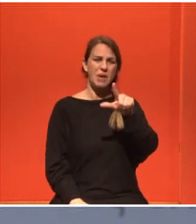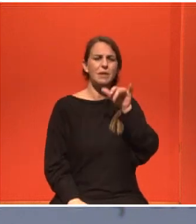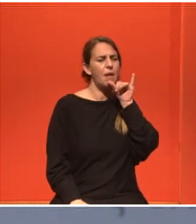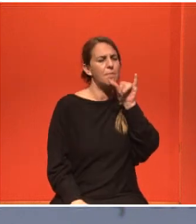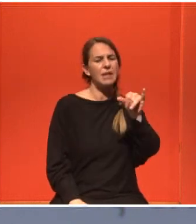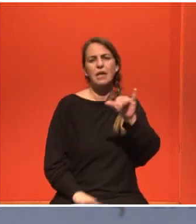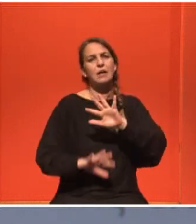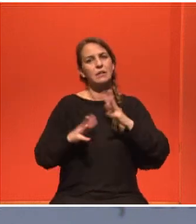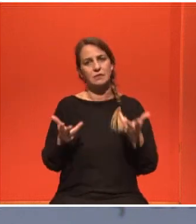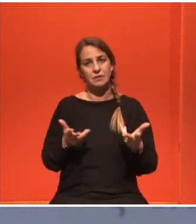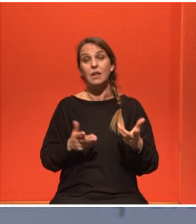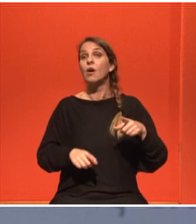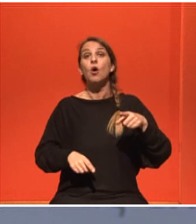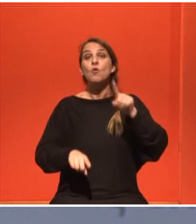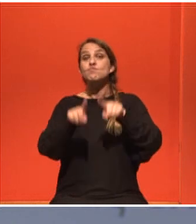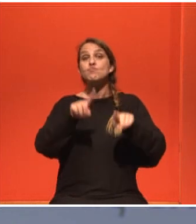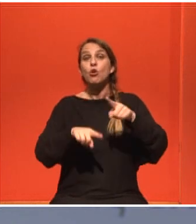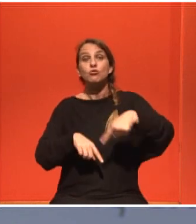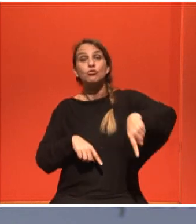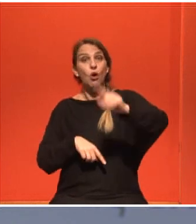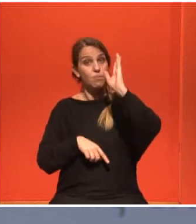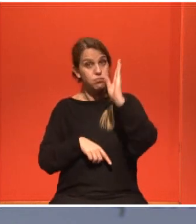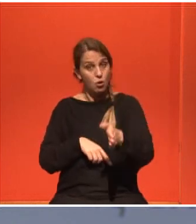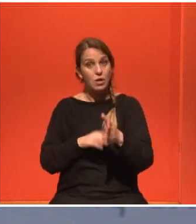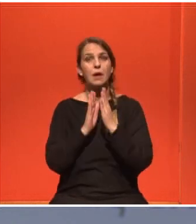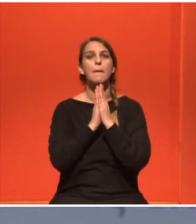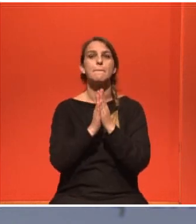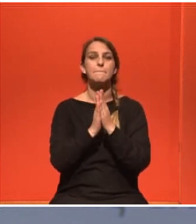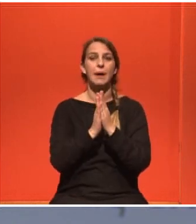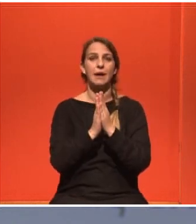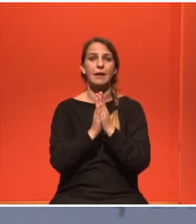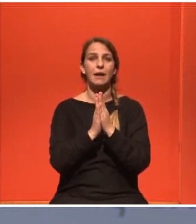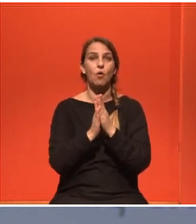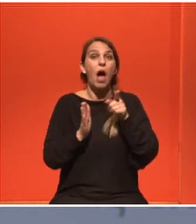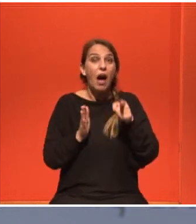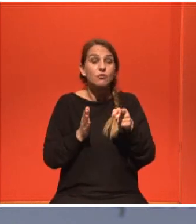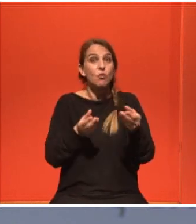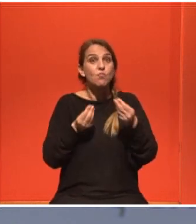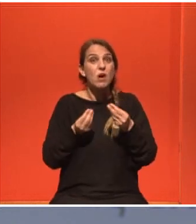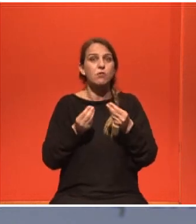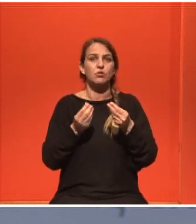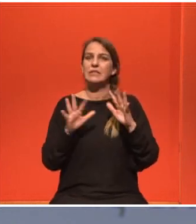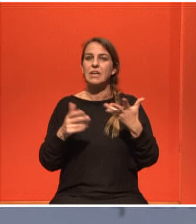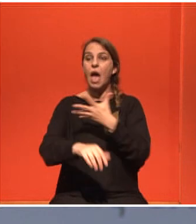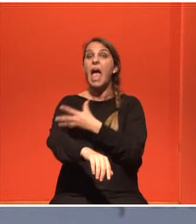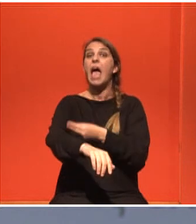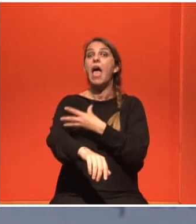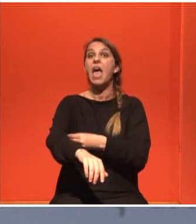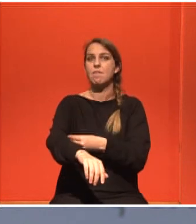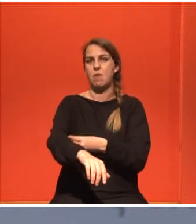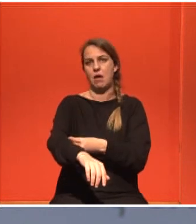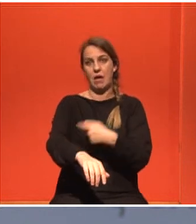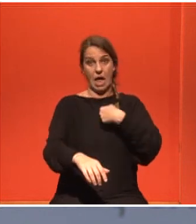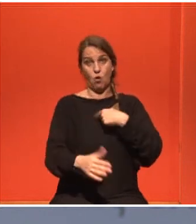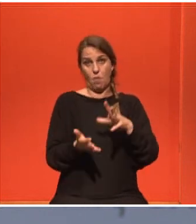εδώ και πέρα, ότι όσοι από εσάς μπορείτε, σας παρακαλώ, γιατί εμένα αυτό με κράτησε στη ζωή, δώστε αίμα. Εγώ χρειάστηκα